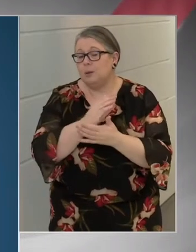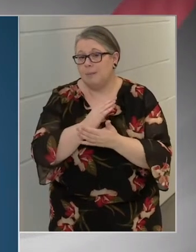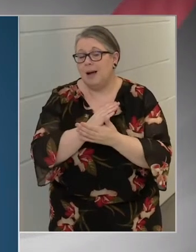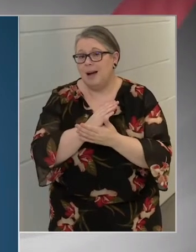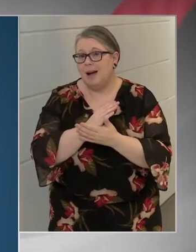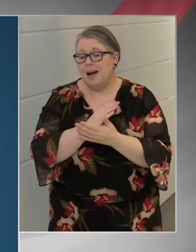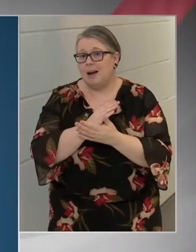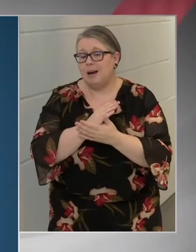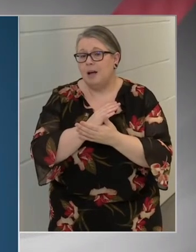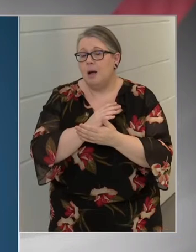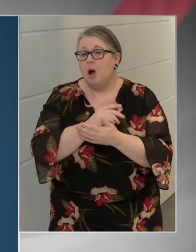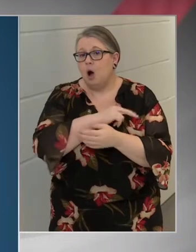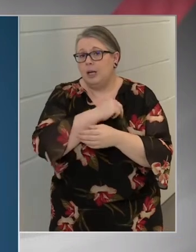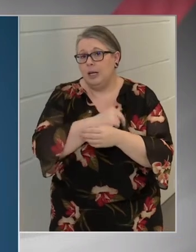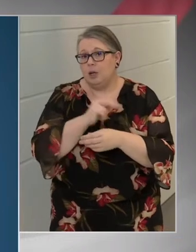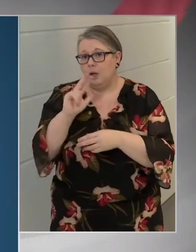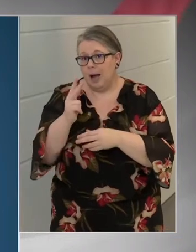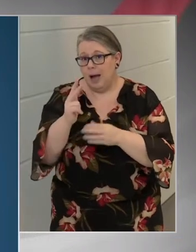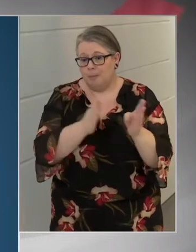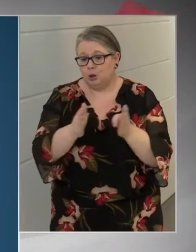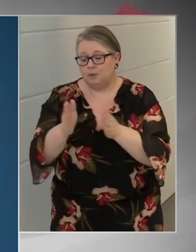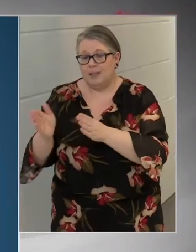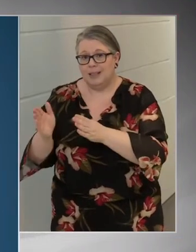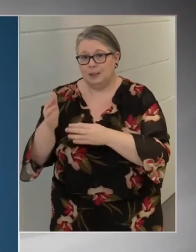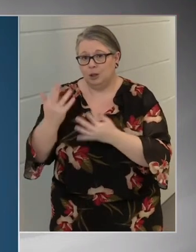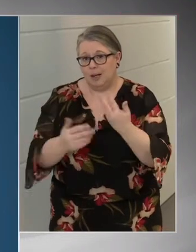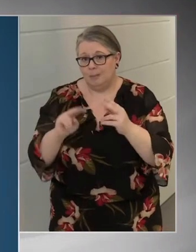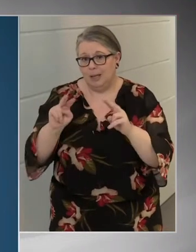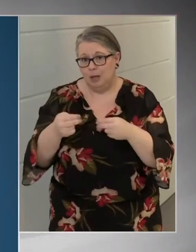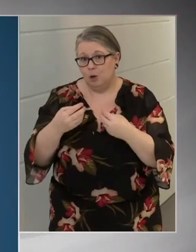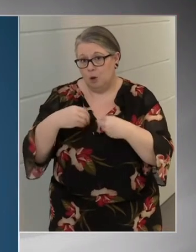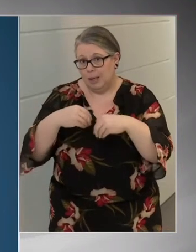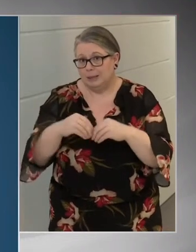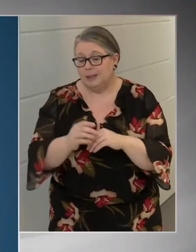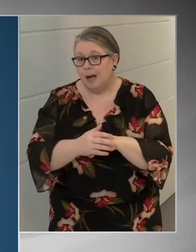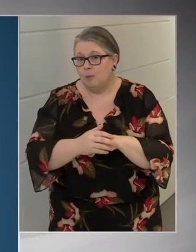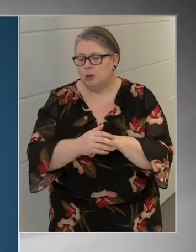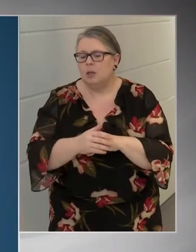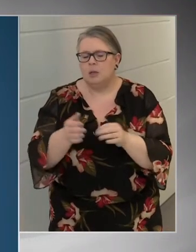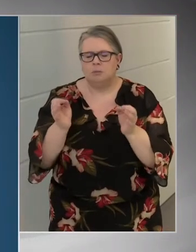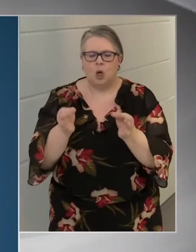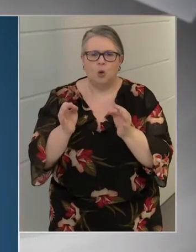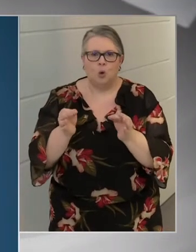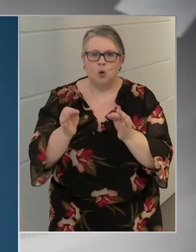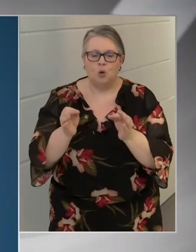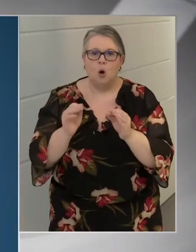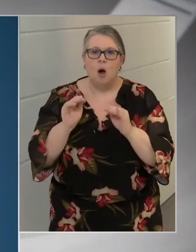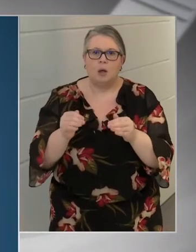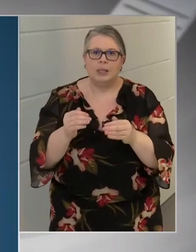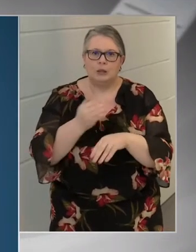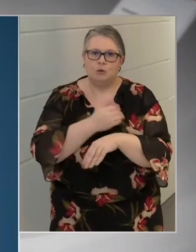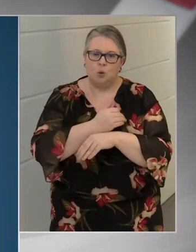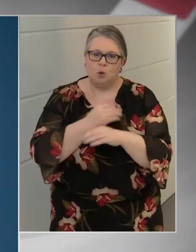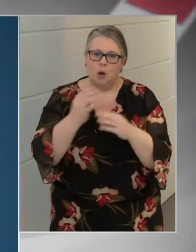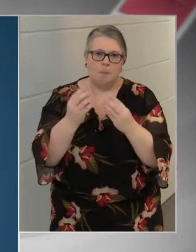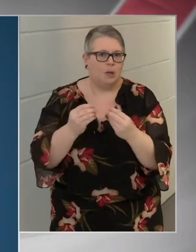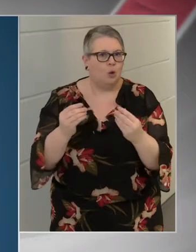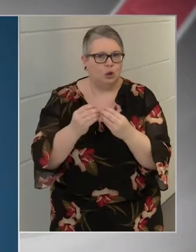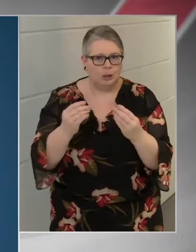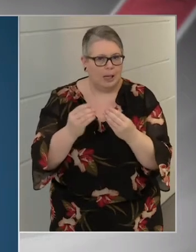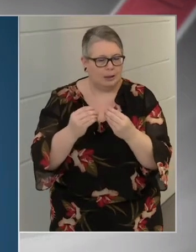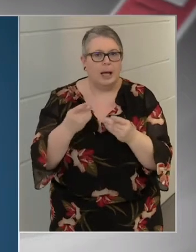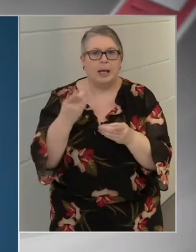klinikai hármas fázis eredményeiről, és rendkívül jó hatásfokunak minősítette a